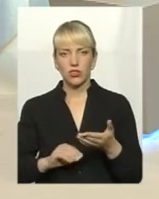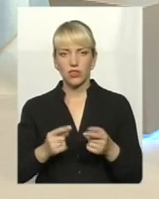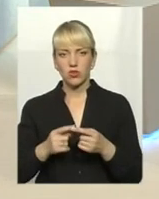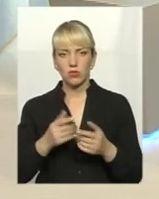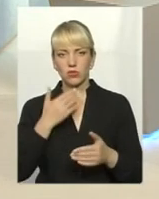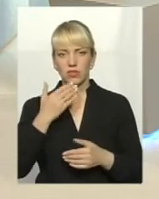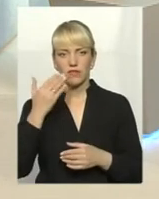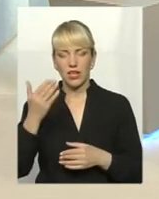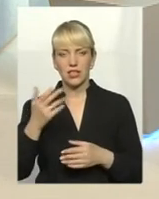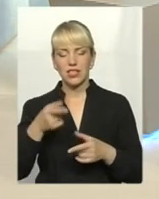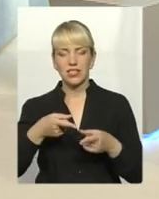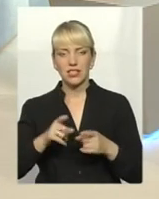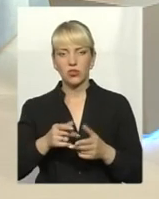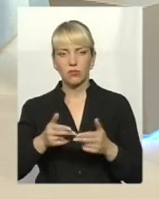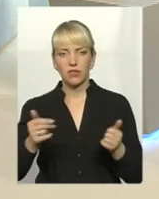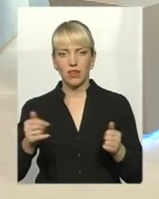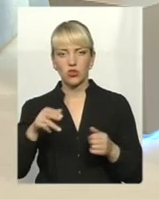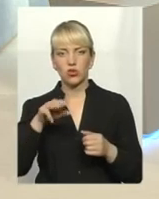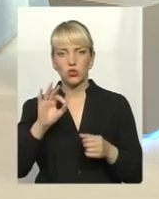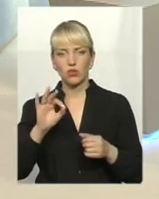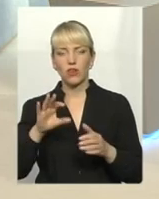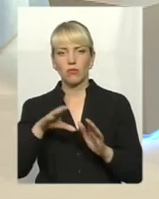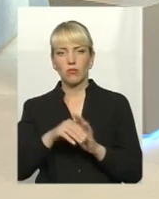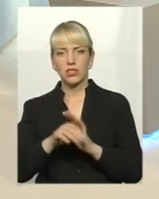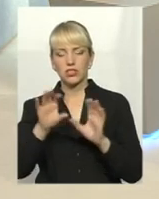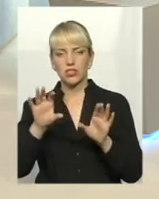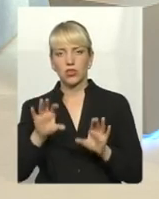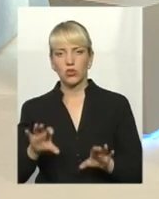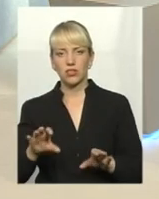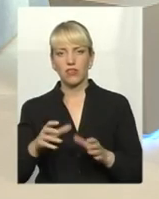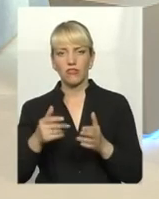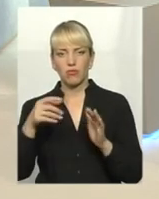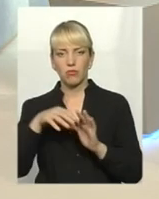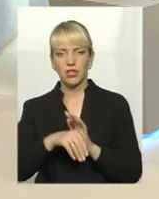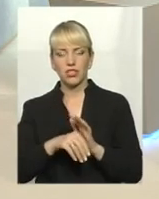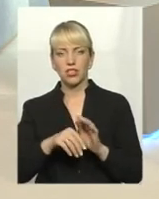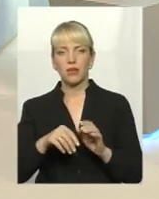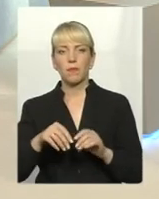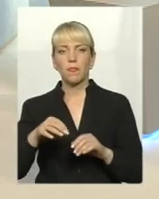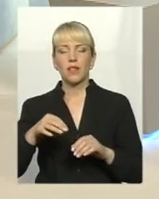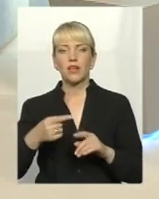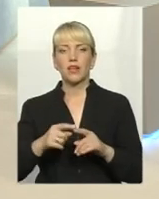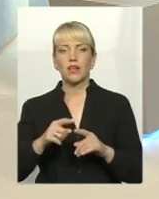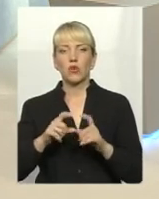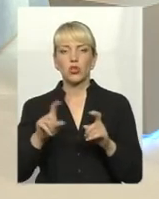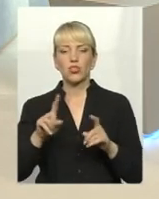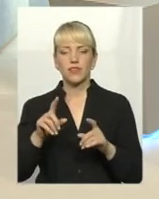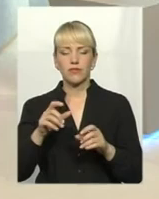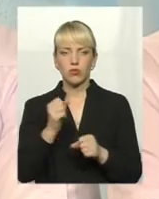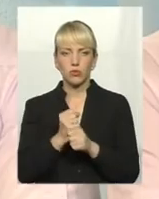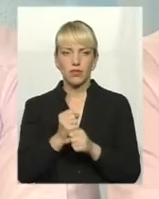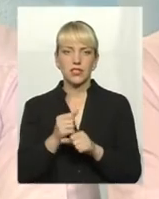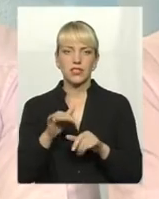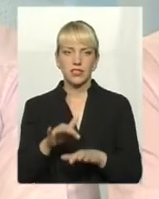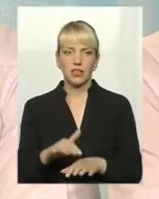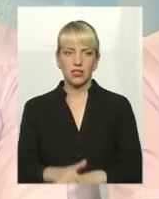дійсно підтверджується, то в межах чинного законодавства і в межах компетенції органу вживаються заходи, про що повідомляється потім